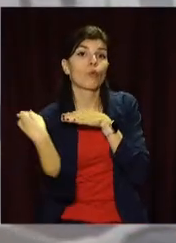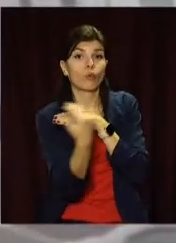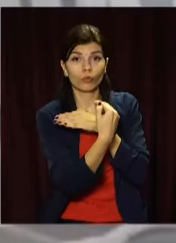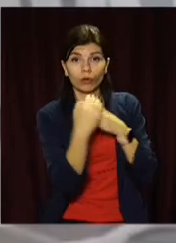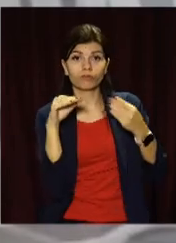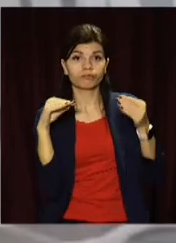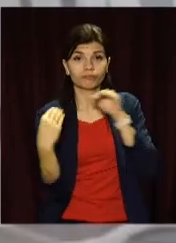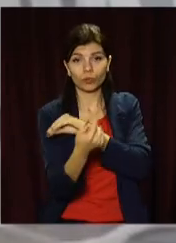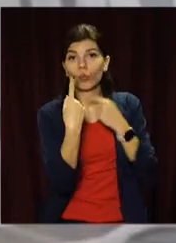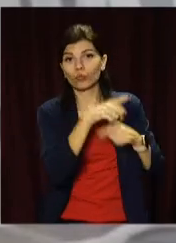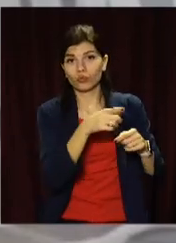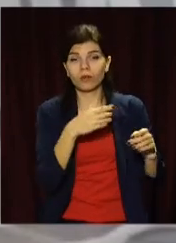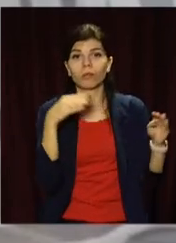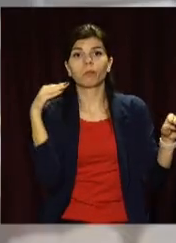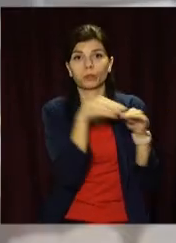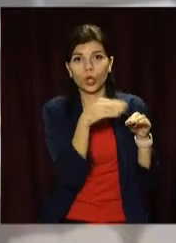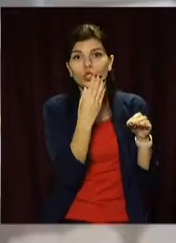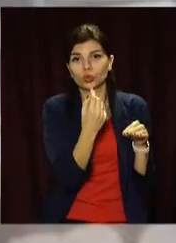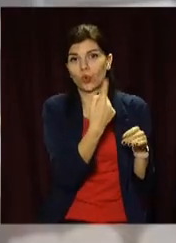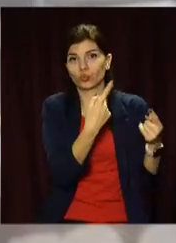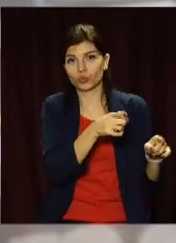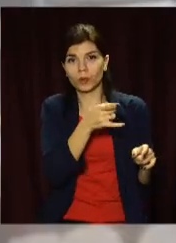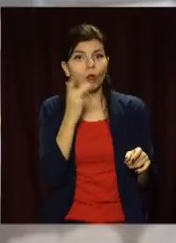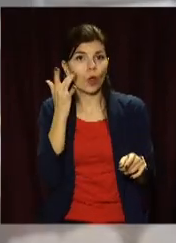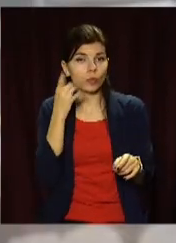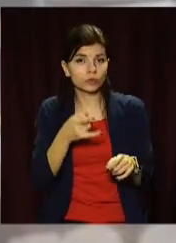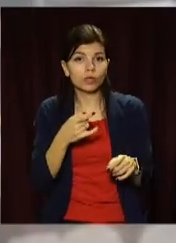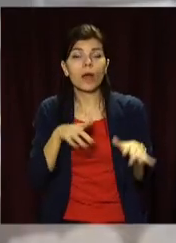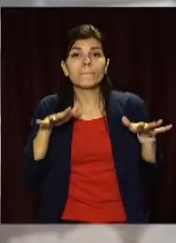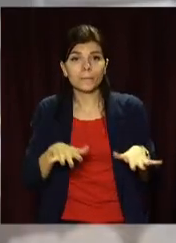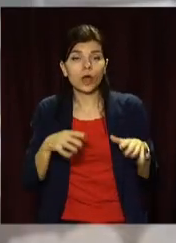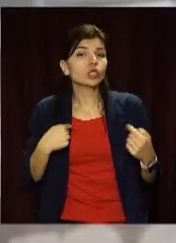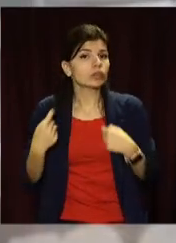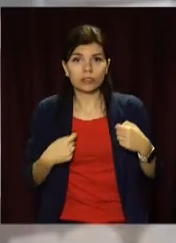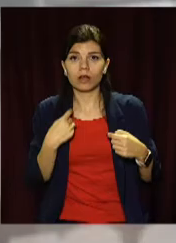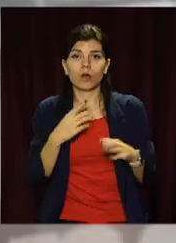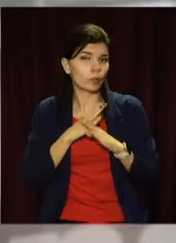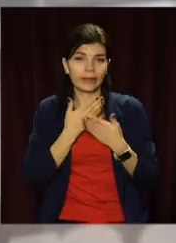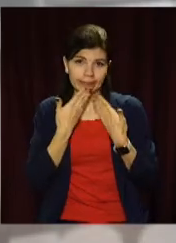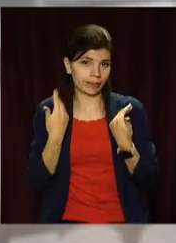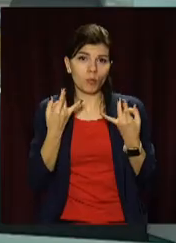смугу. Це стало причиною зіткнення ще з одним легковиком. На місці події постраждалих не було.